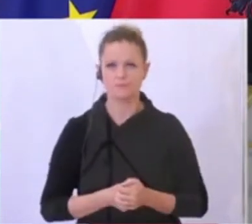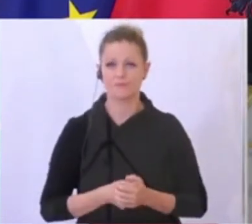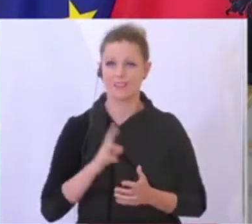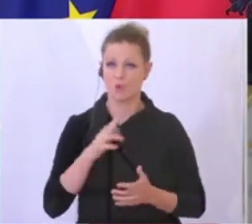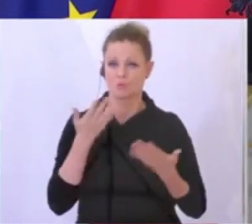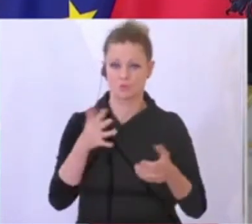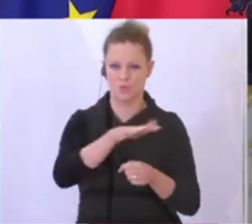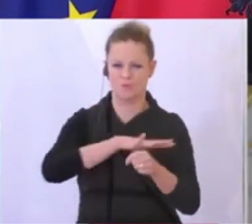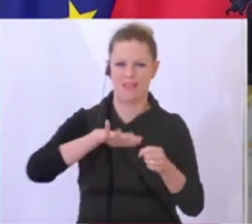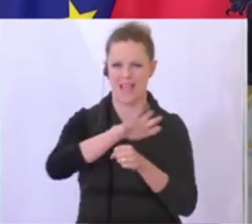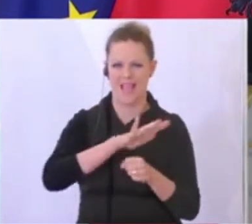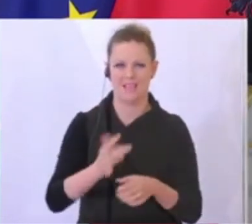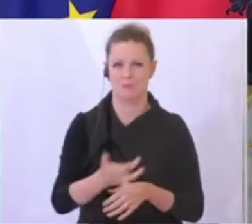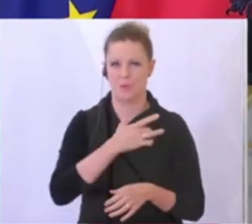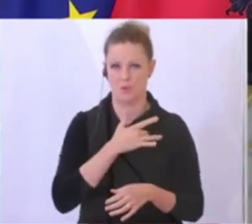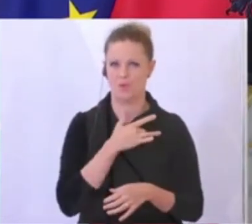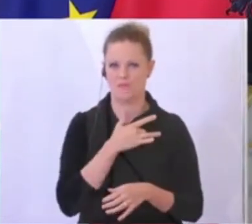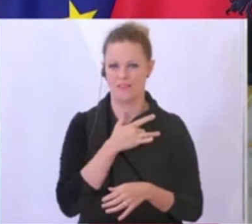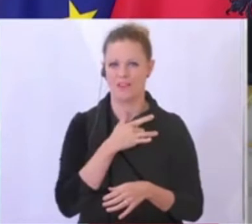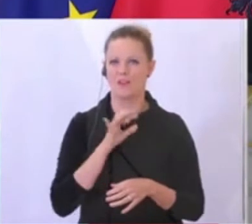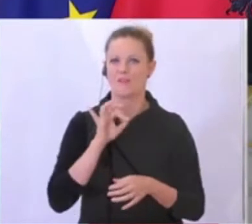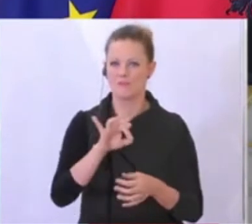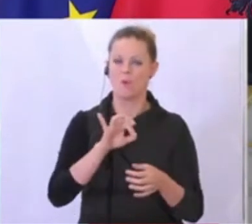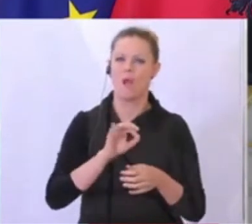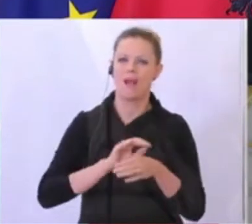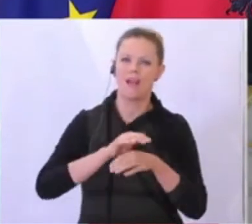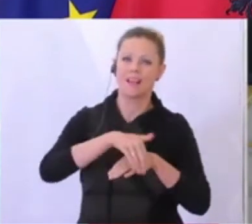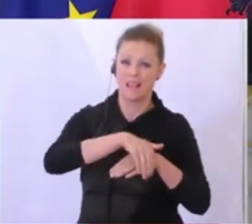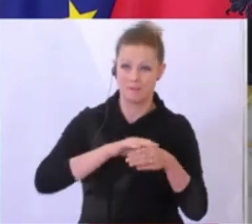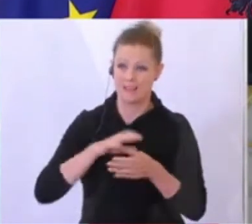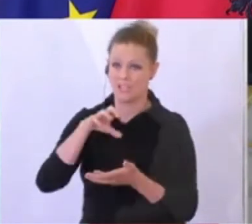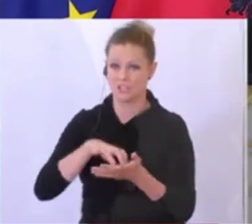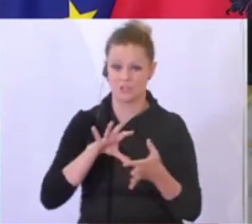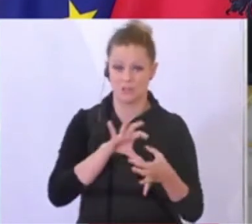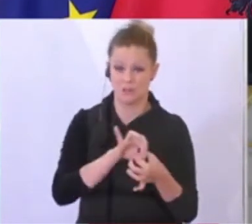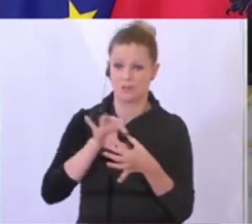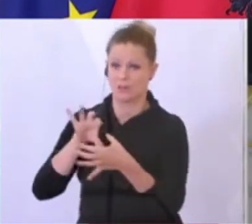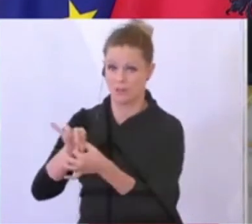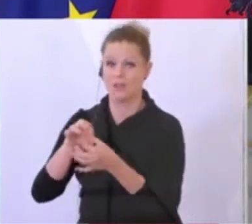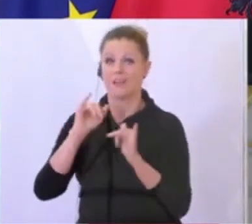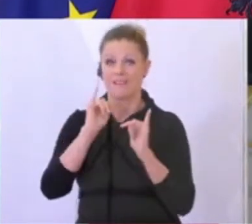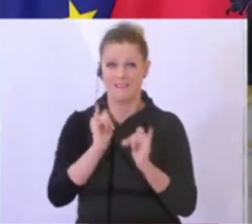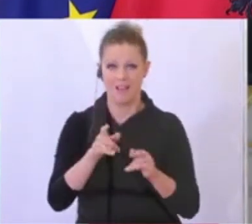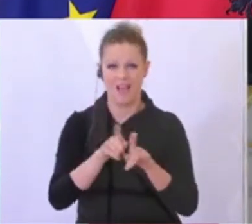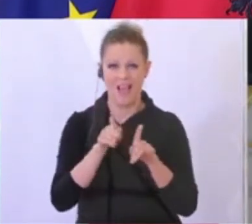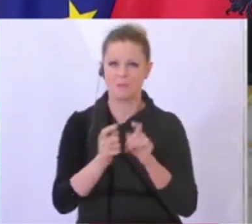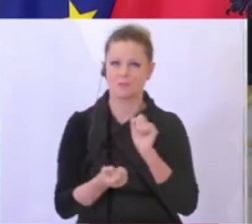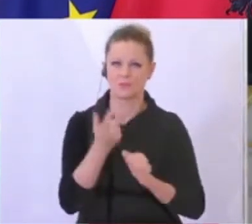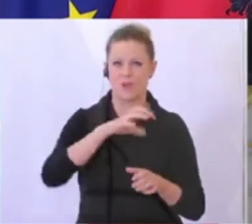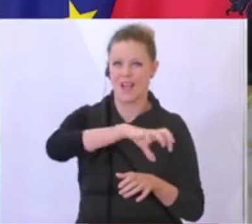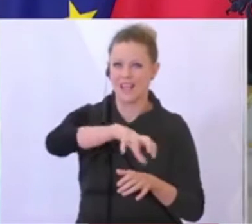Bereich trifft, der zwar an den Gemeinden und Städten festgemacht ist, der aber ganz viel auch die regionalen